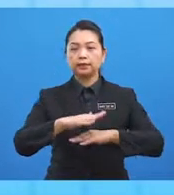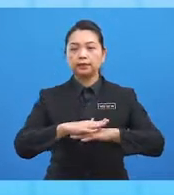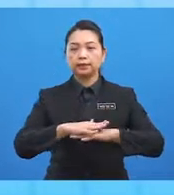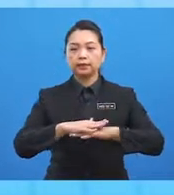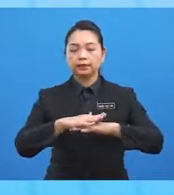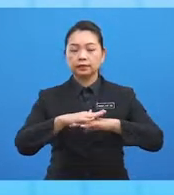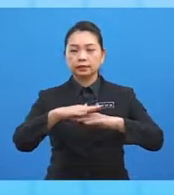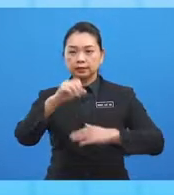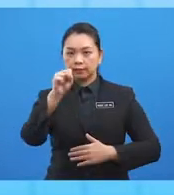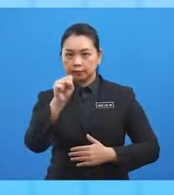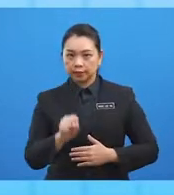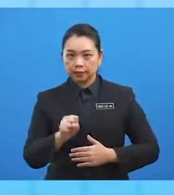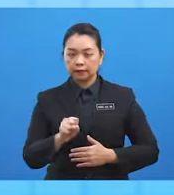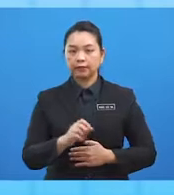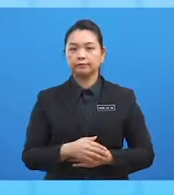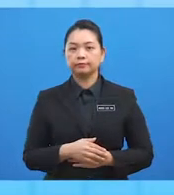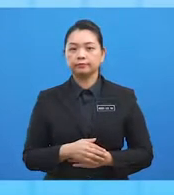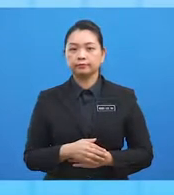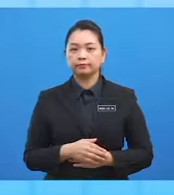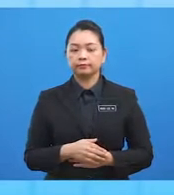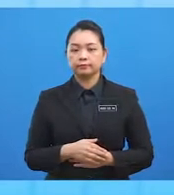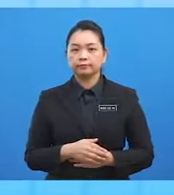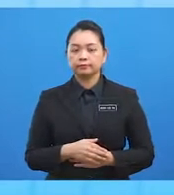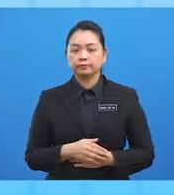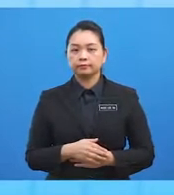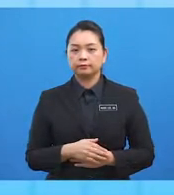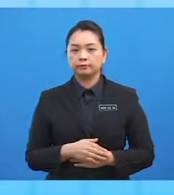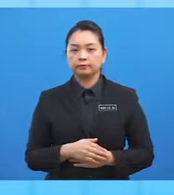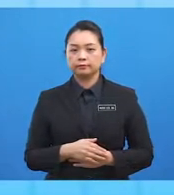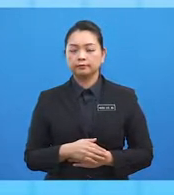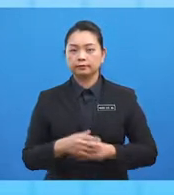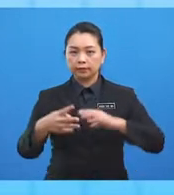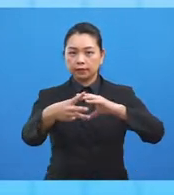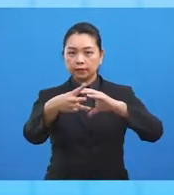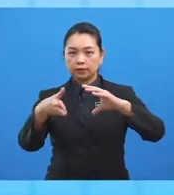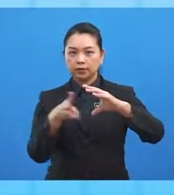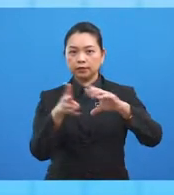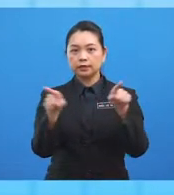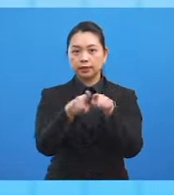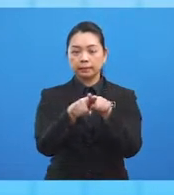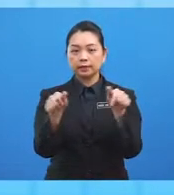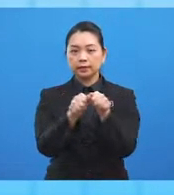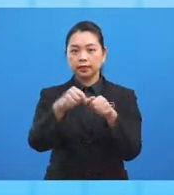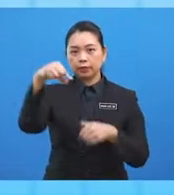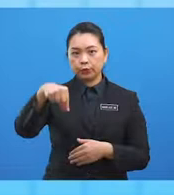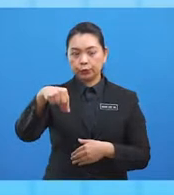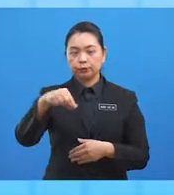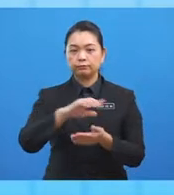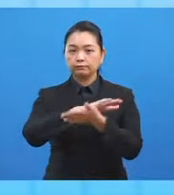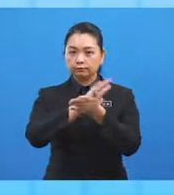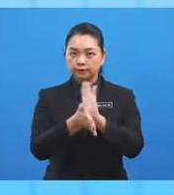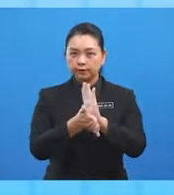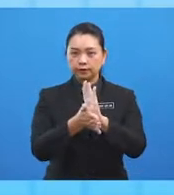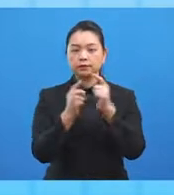garisan khatul istiwa dan berada pada latitude yang sama dengan Q, maka